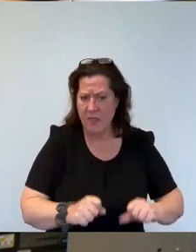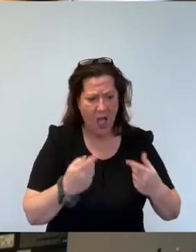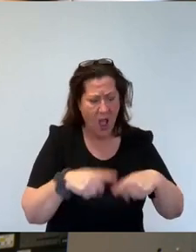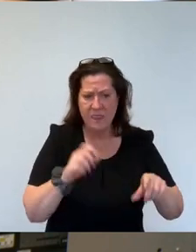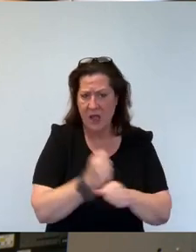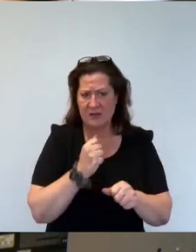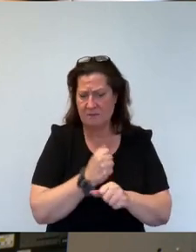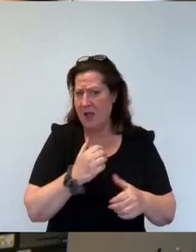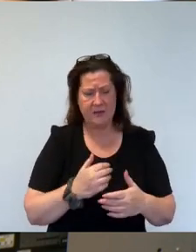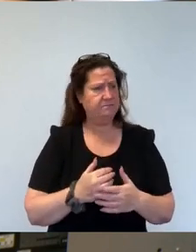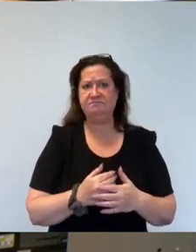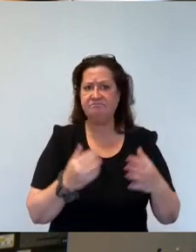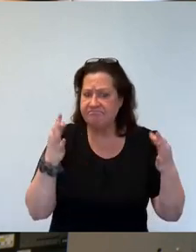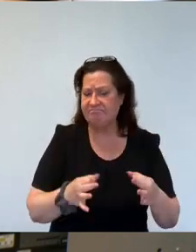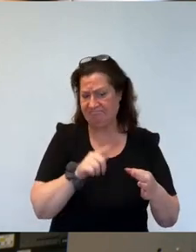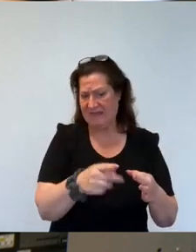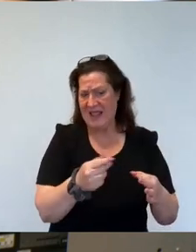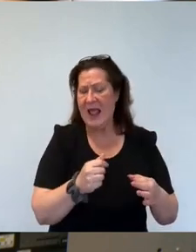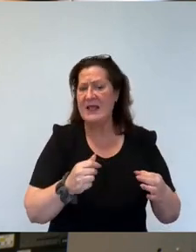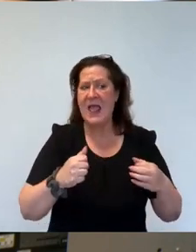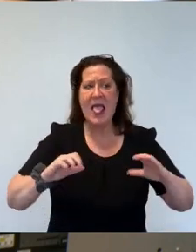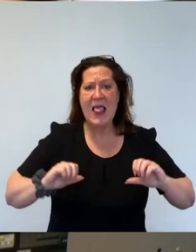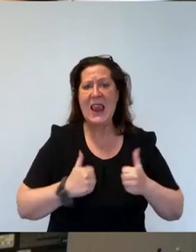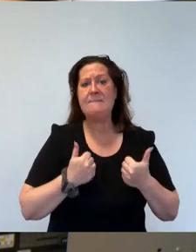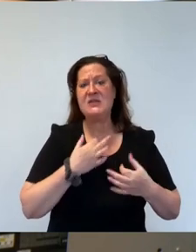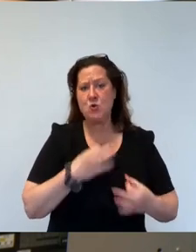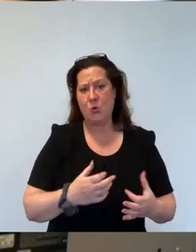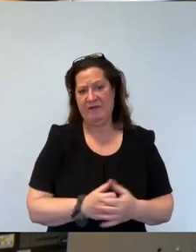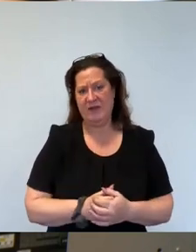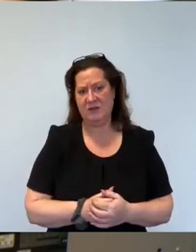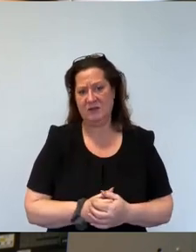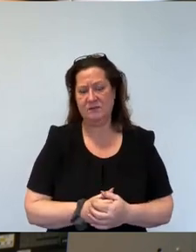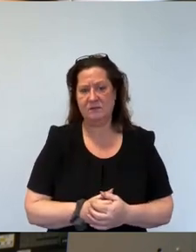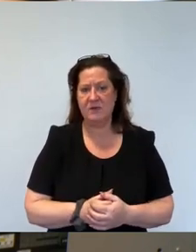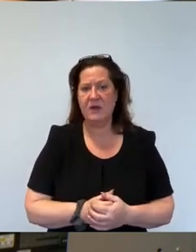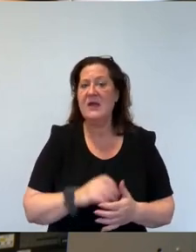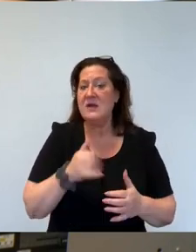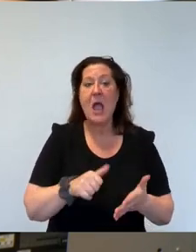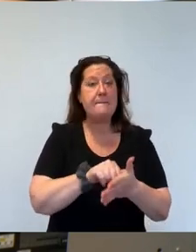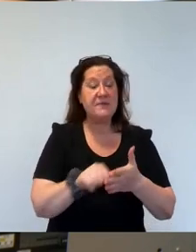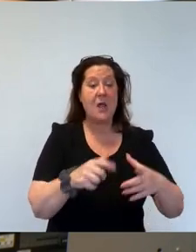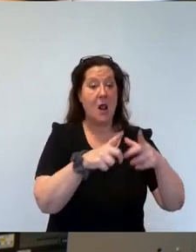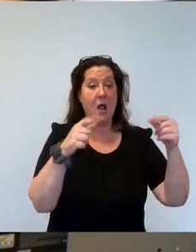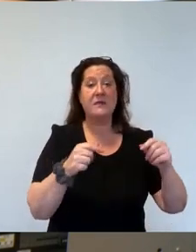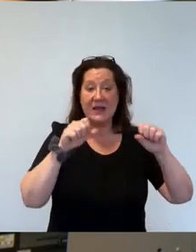Lebensnotwendige. Aber ja, eine Bezahlkarte kann Erleichterung schaffen und zwar für die Verwaltung